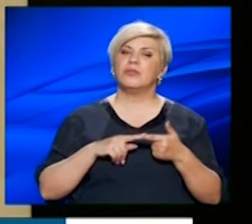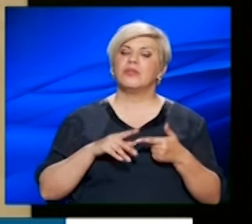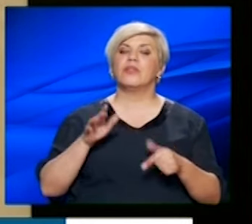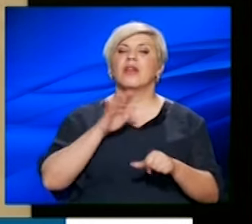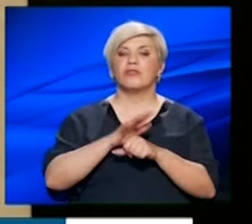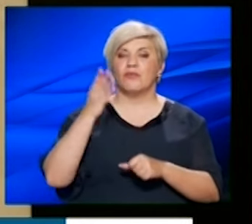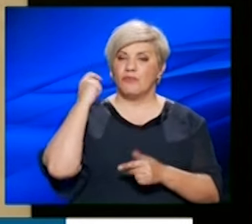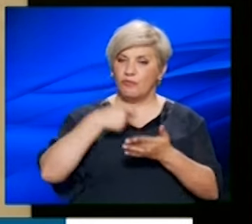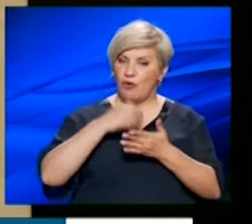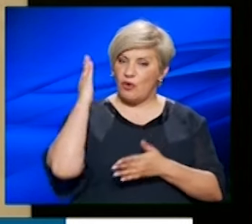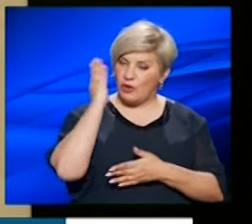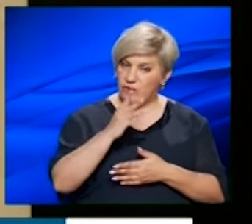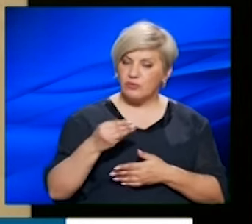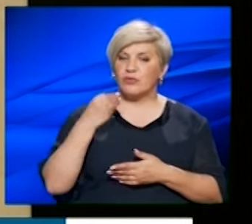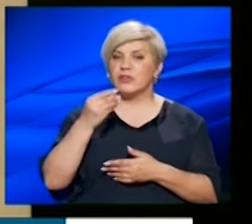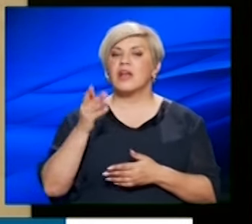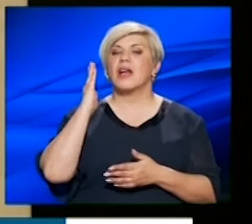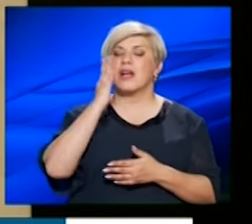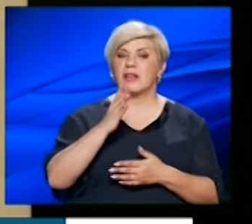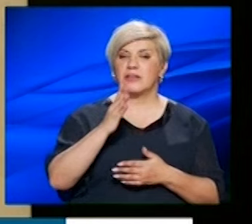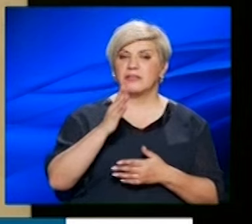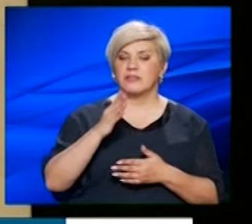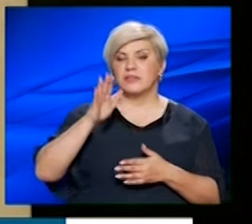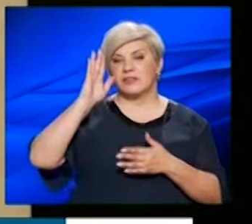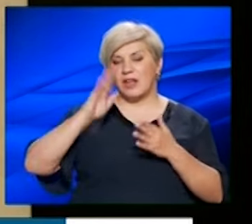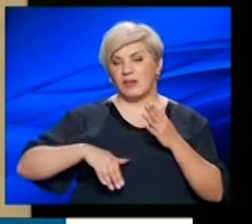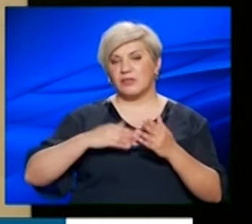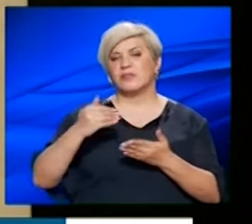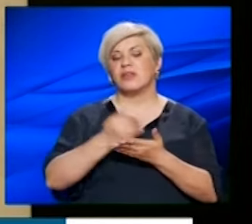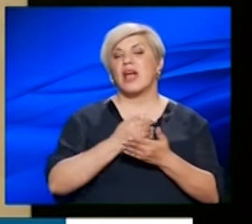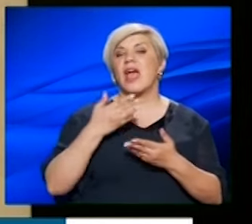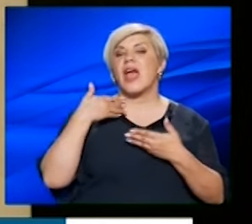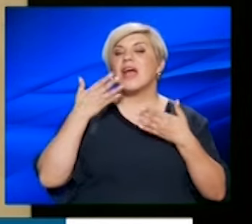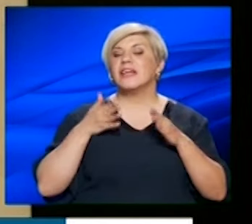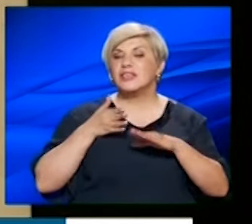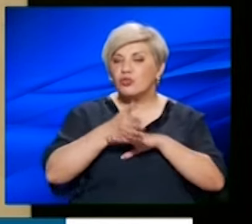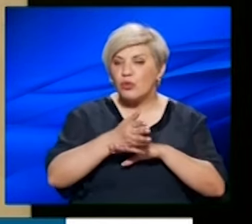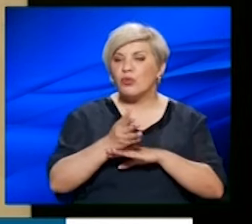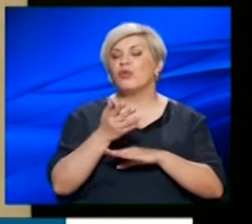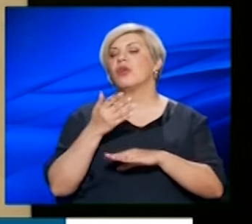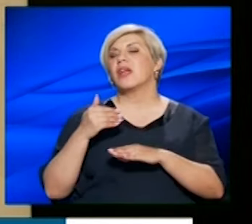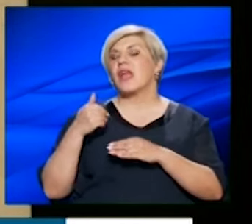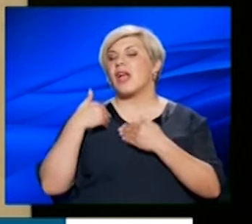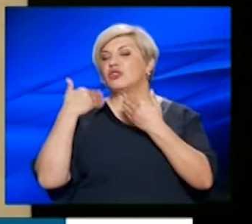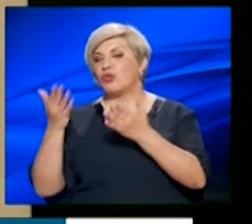τους έφτανε η φορολογία από την κυβέρνηση. Τους δίνετε και ένα χαράτσι εσείς τώρα για τέλος εισόδου-εξόδου, 500 ευρώ τουλάχιστον,